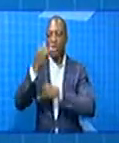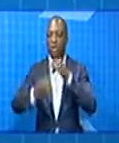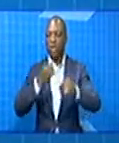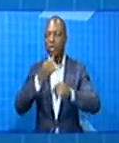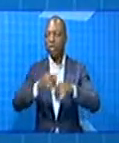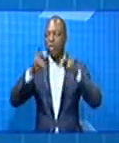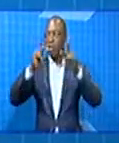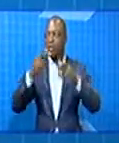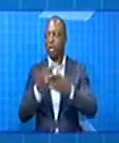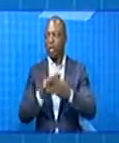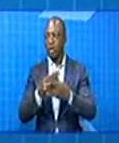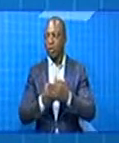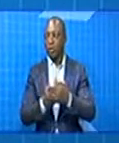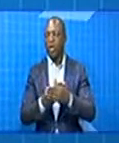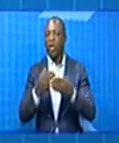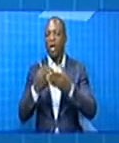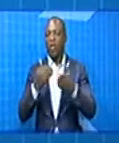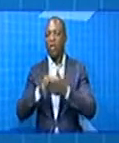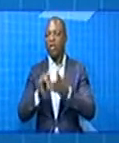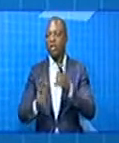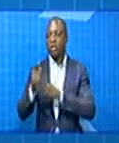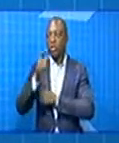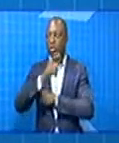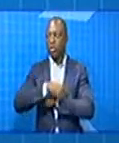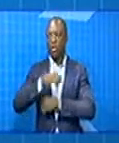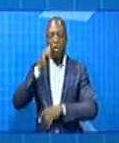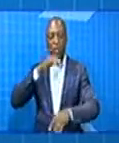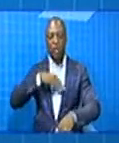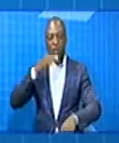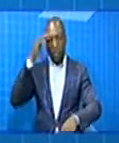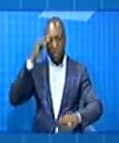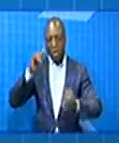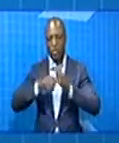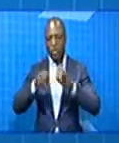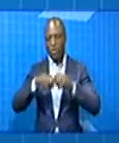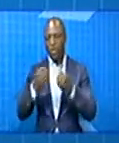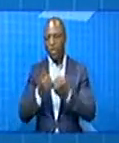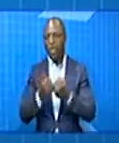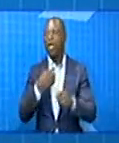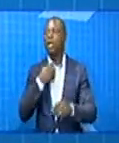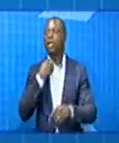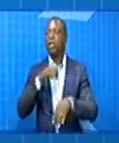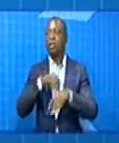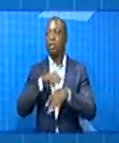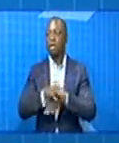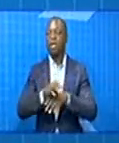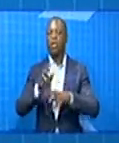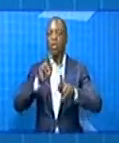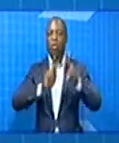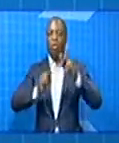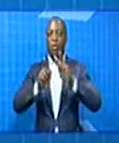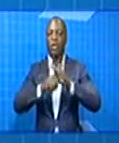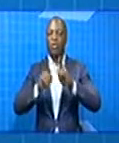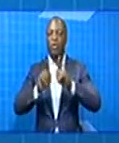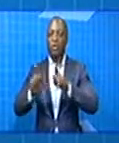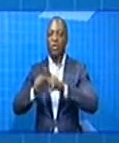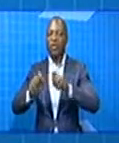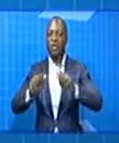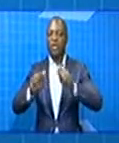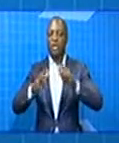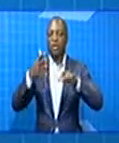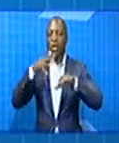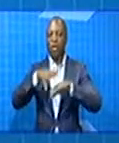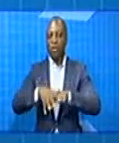personnes handicapées. En prélude à cette journée, la ministre de l'Action sociale a adressé un message aux populations et aux différents acteurs